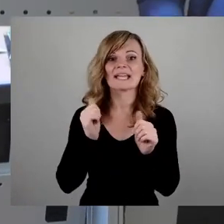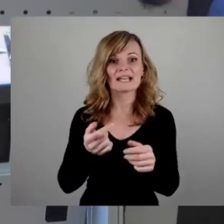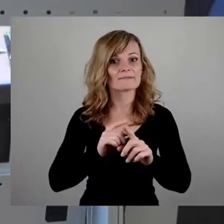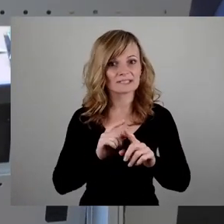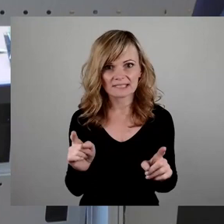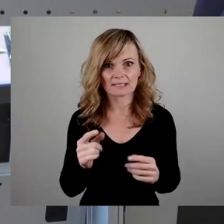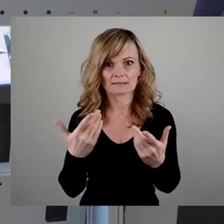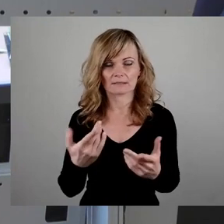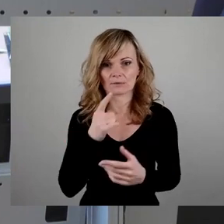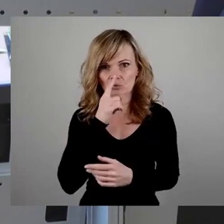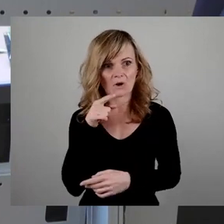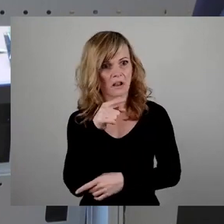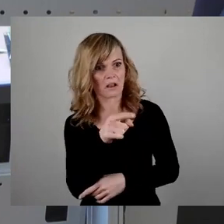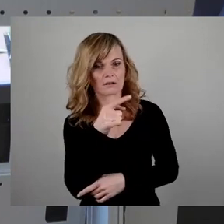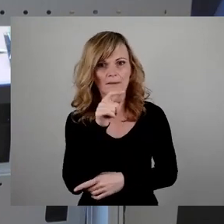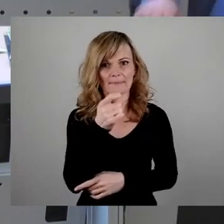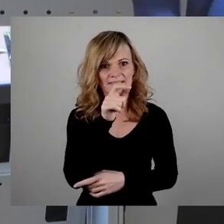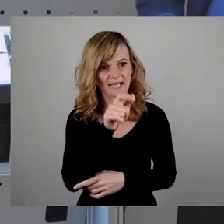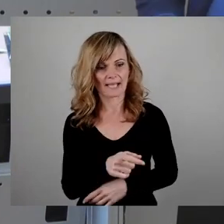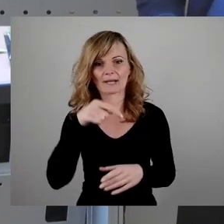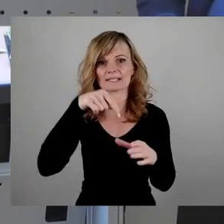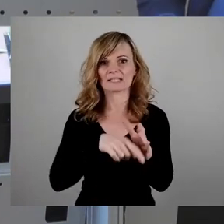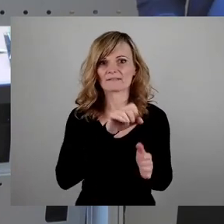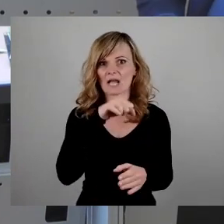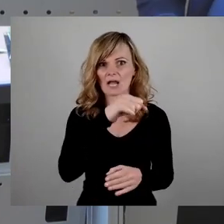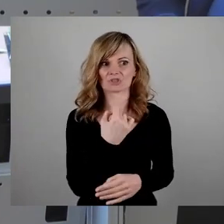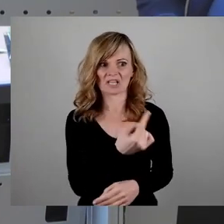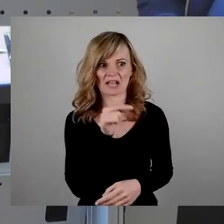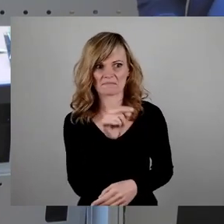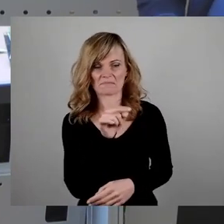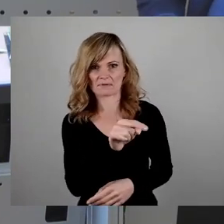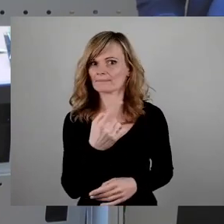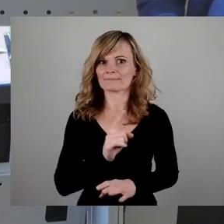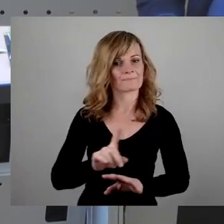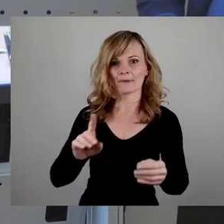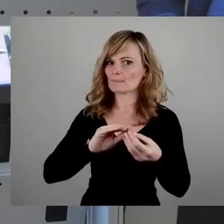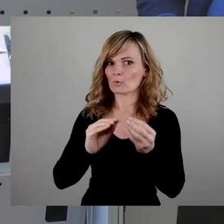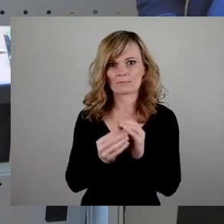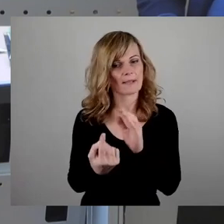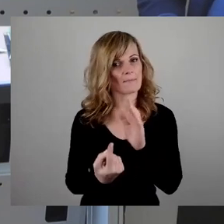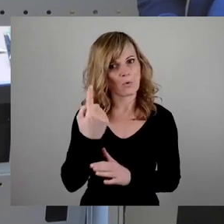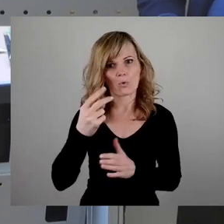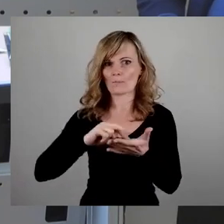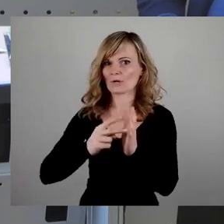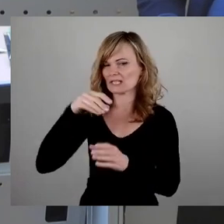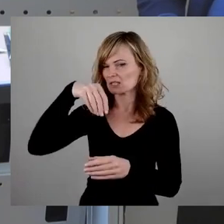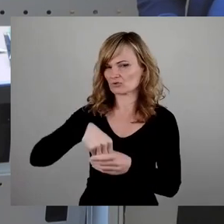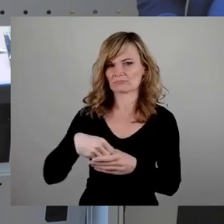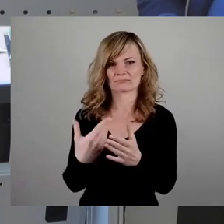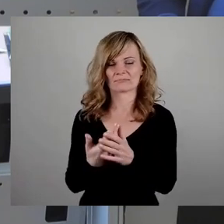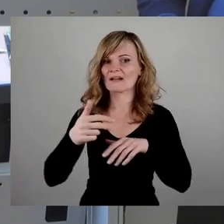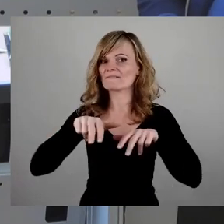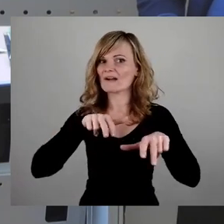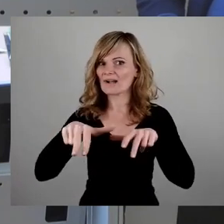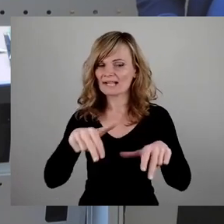nun mit dem Finger auf den Betreiber der Tiefgarage zu zeigen. Dieses Problem ist zu politisch, als dass man die Verwaltung dort aus der